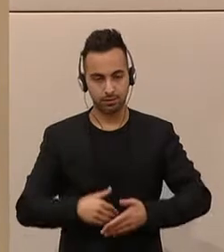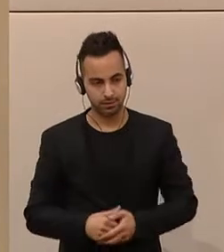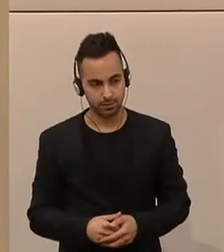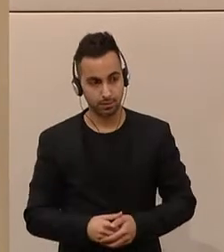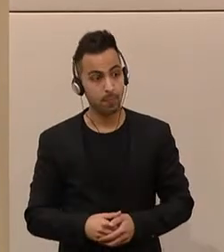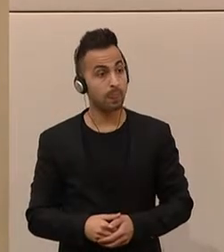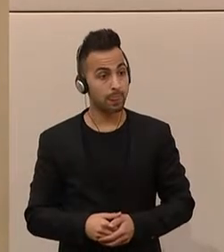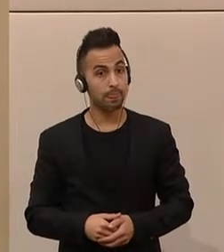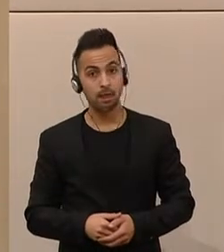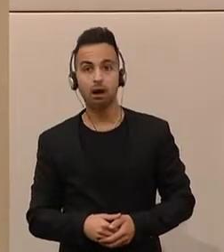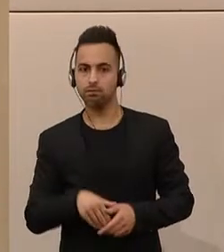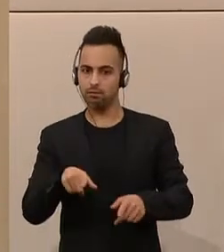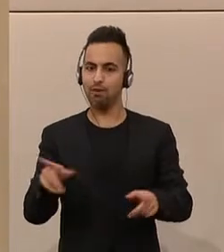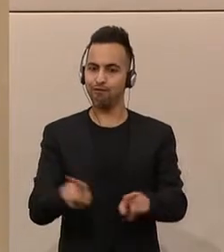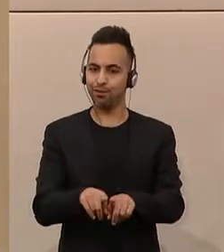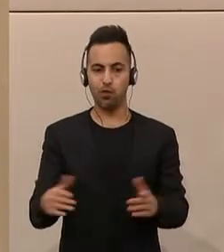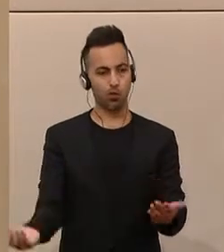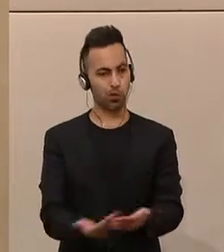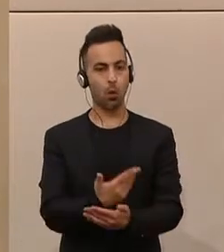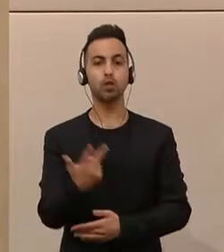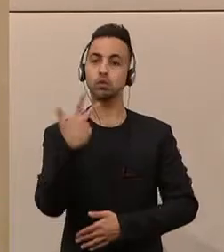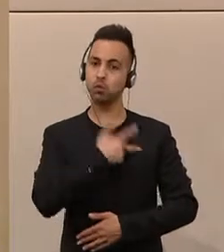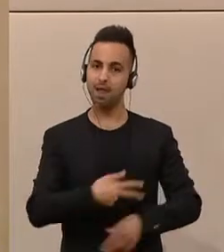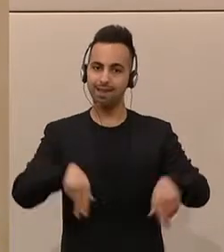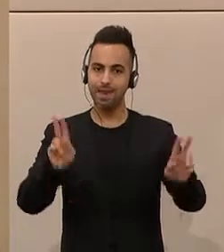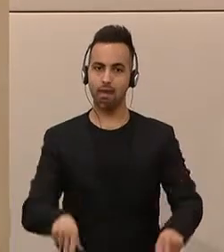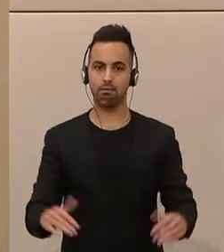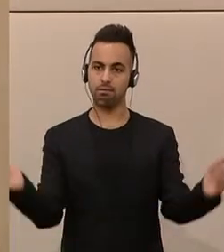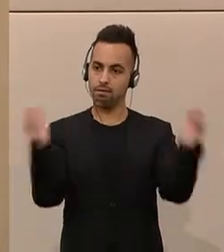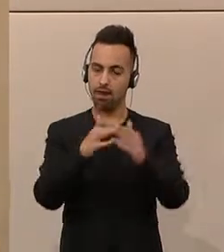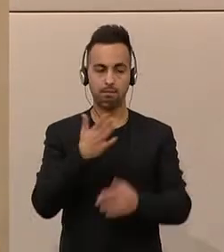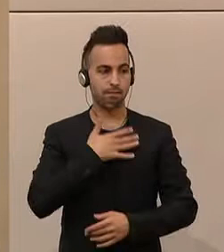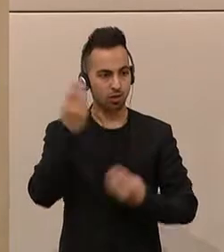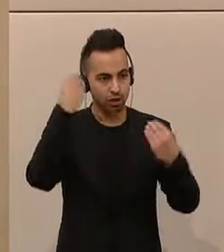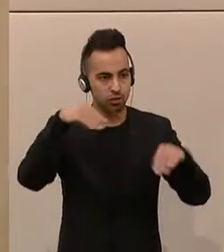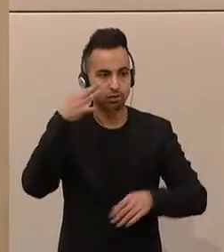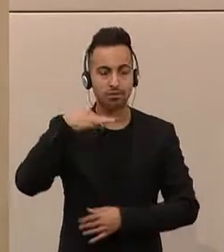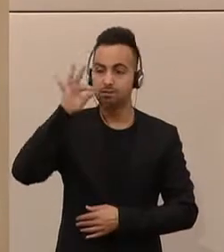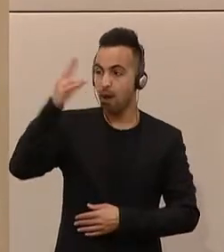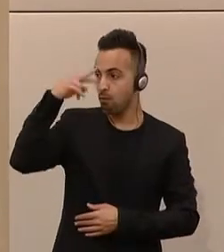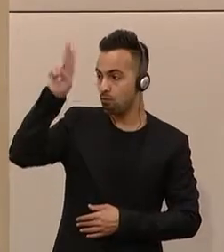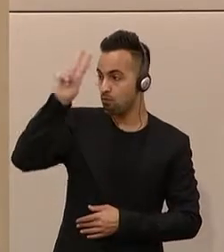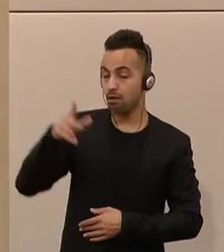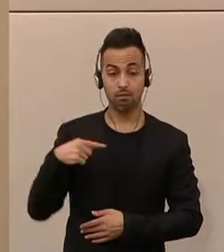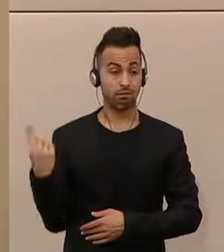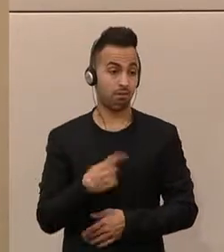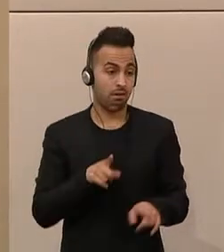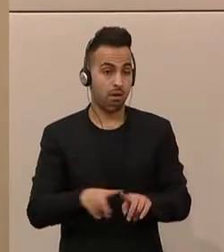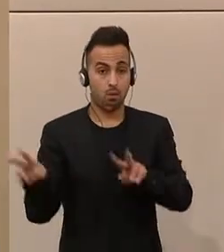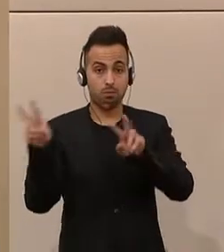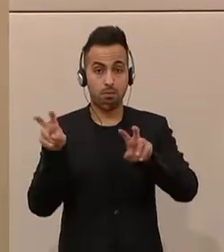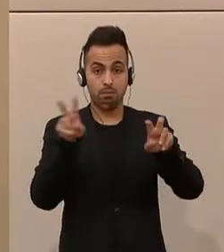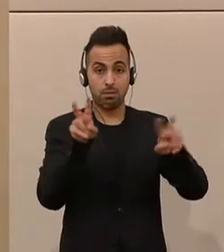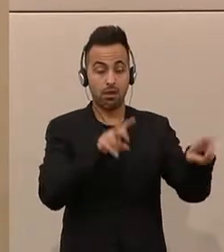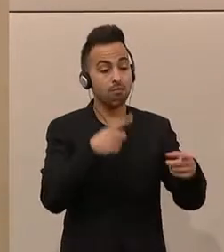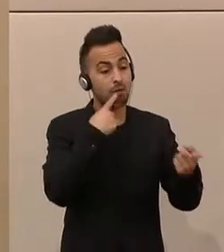die neue soziale Gerechtigkeit, meine geschätzten Damen und Herren. Und da müssen wir auch Themen ansprechen, die